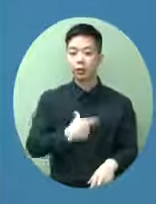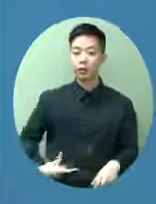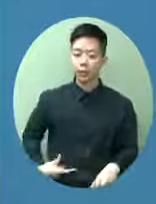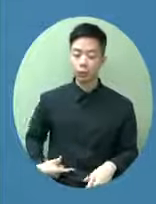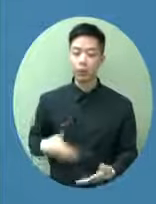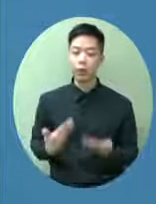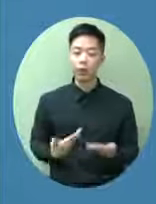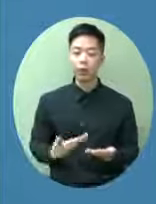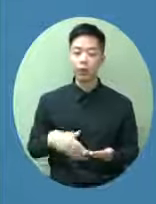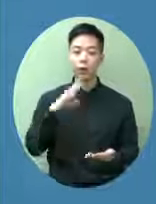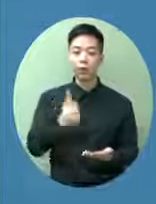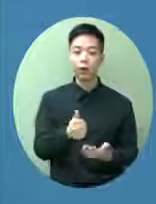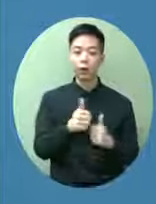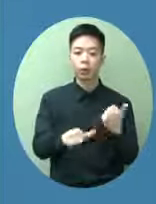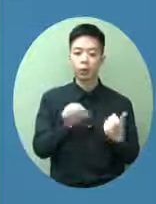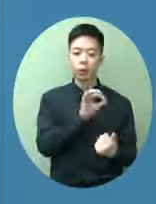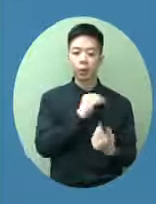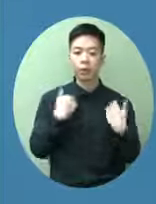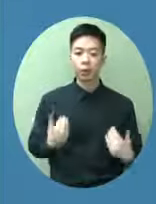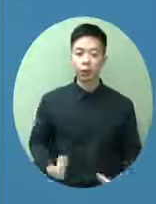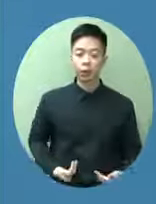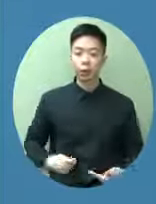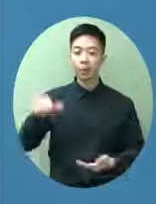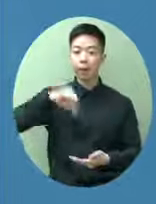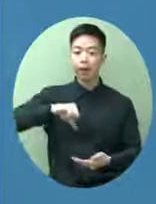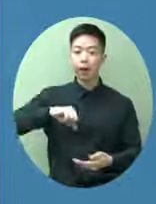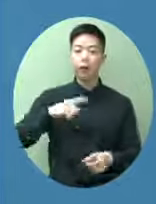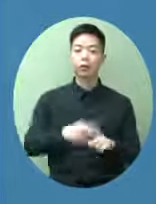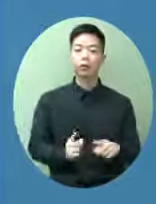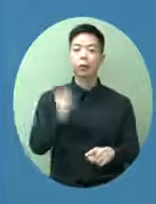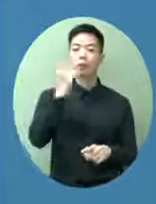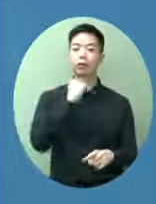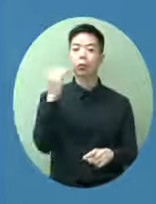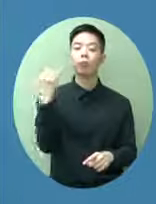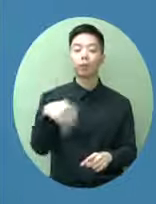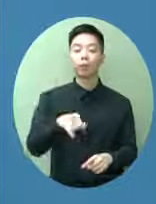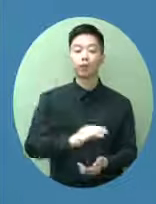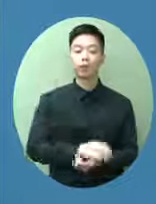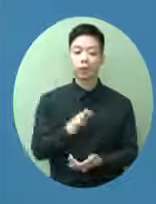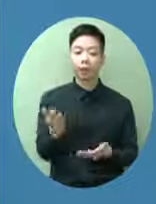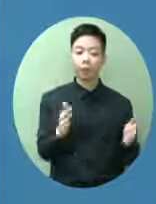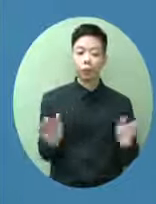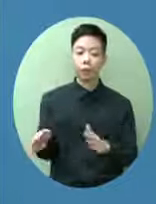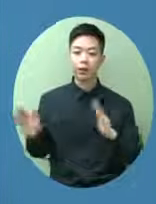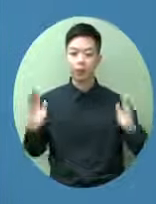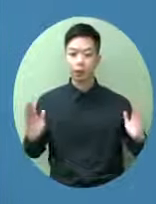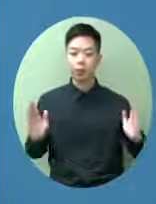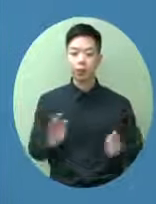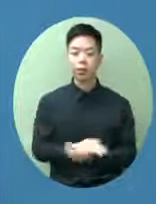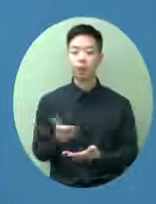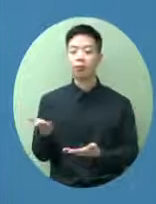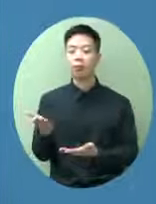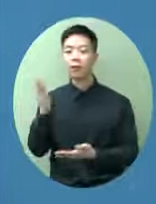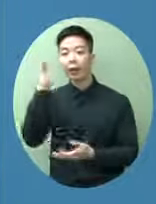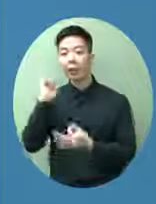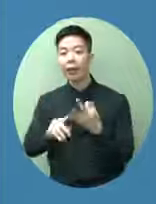的資格亦都是不予上訴但是在過程裏面我相信那些人士都有說我們是有問過是有